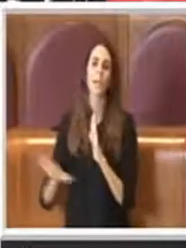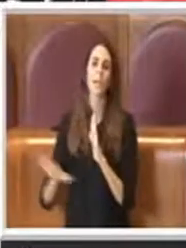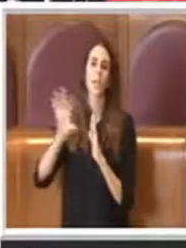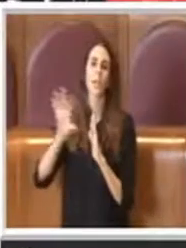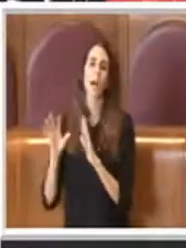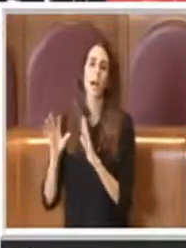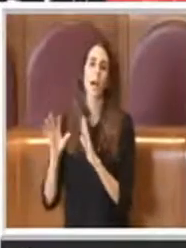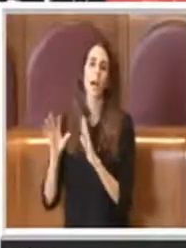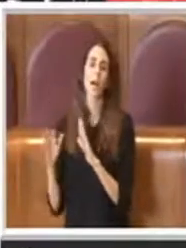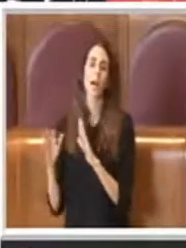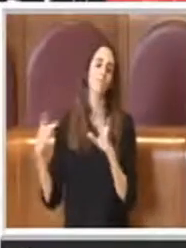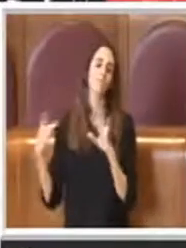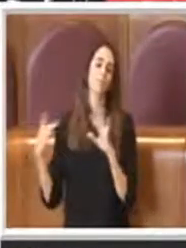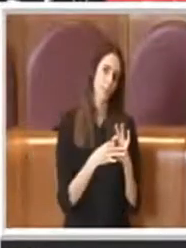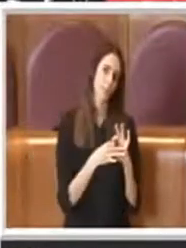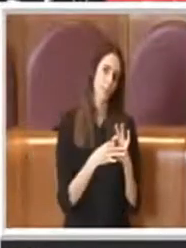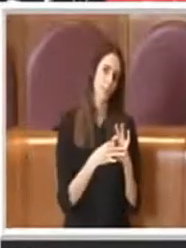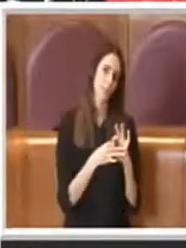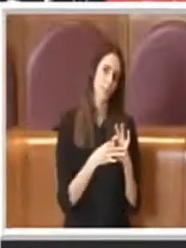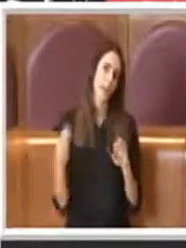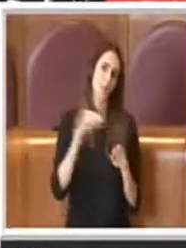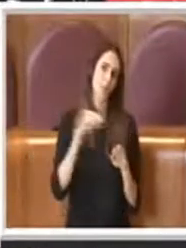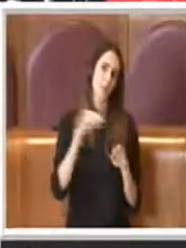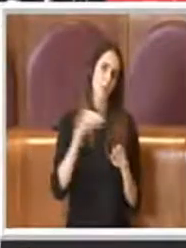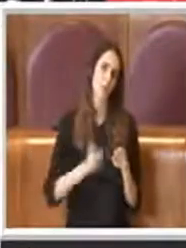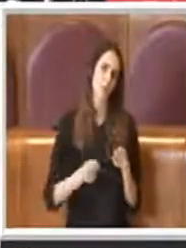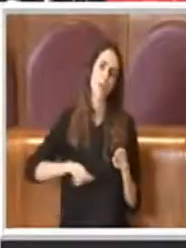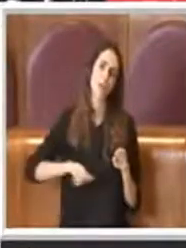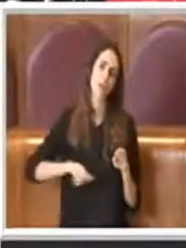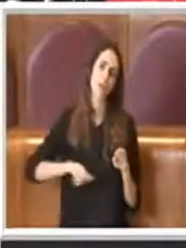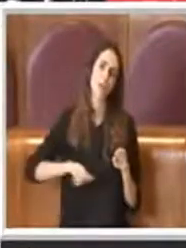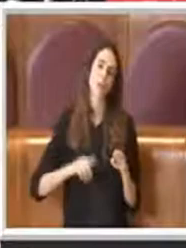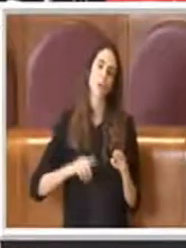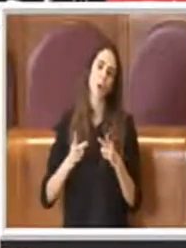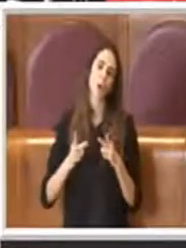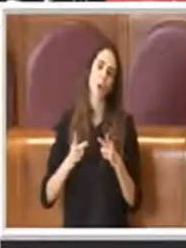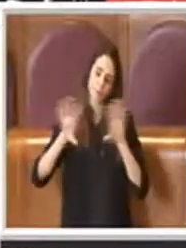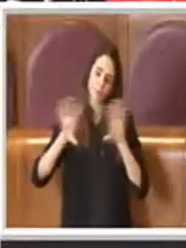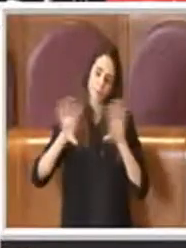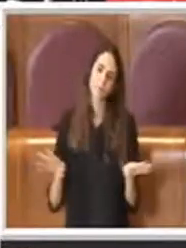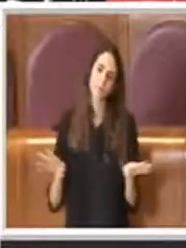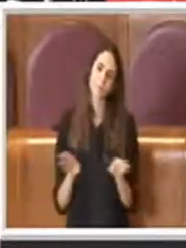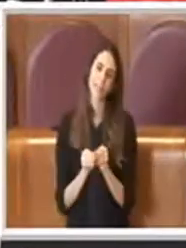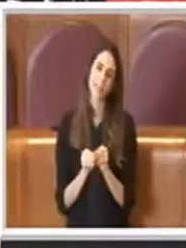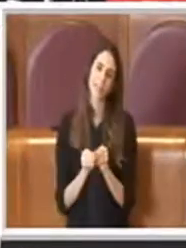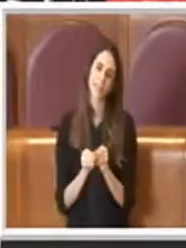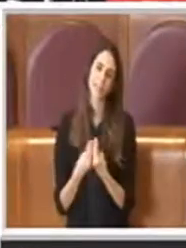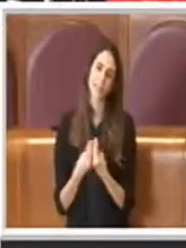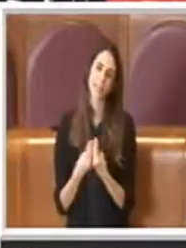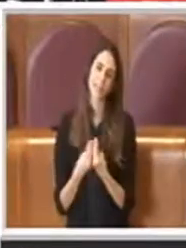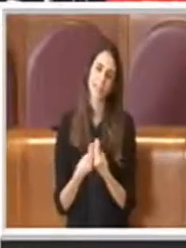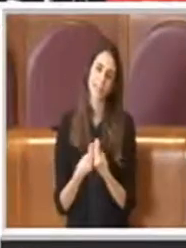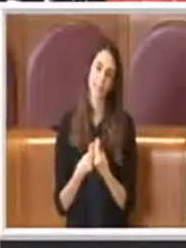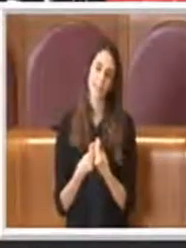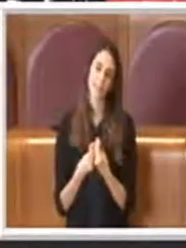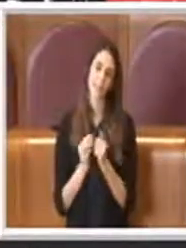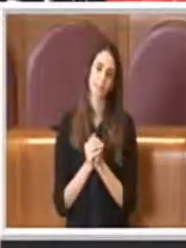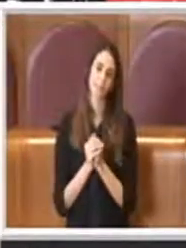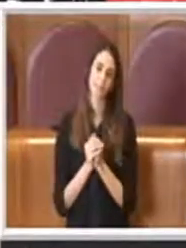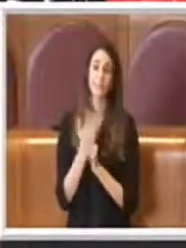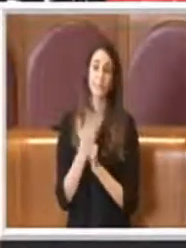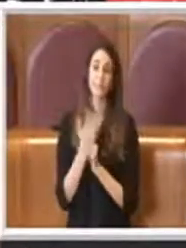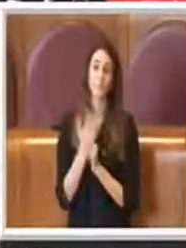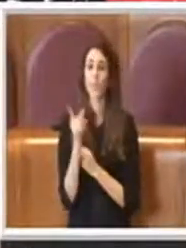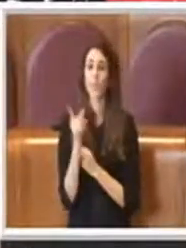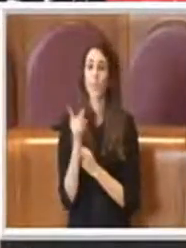e quindi stiamo cercando di uniformarlo, accogliendo le cose che riteniamo possano essere accolte. Quindi